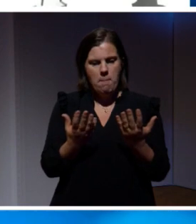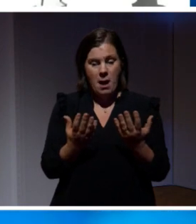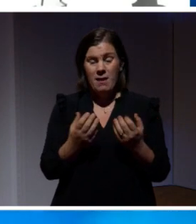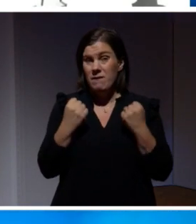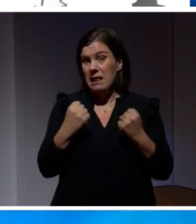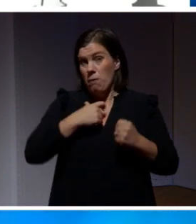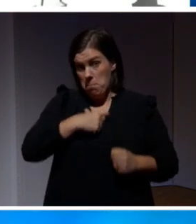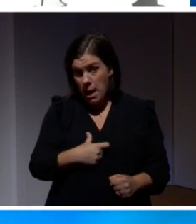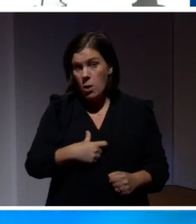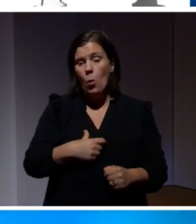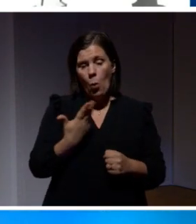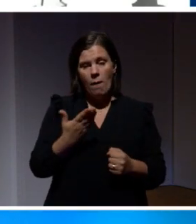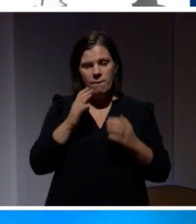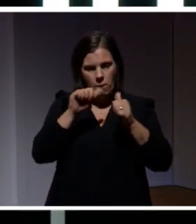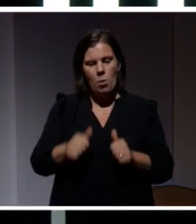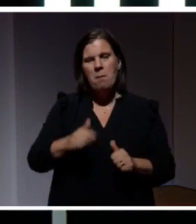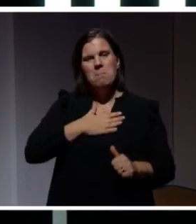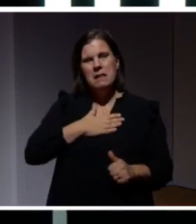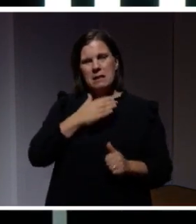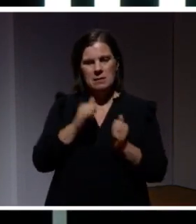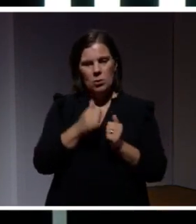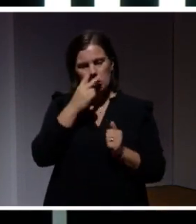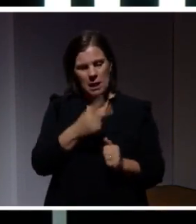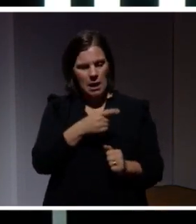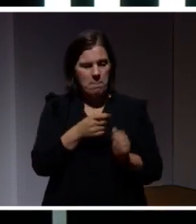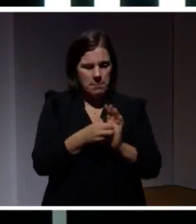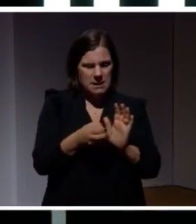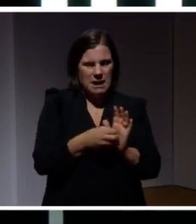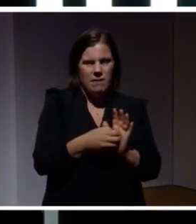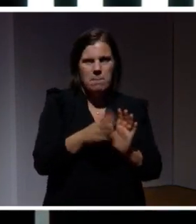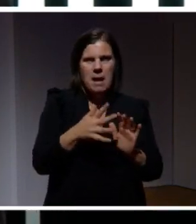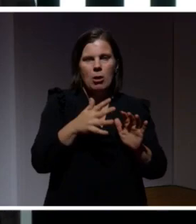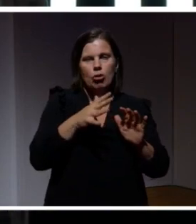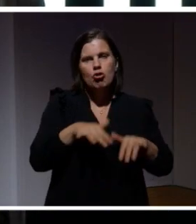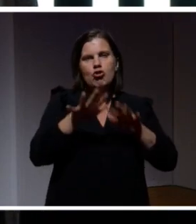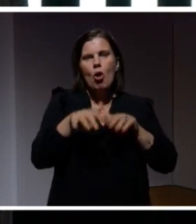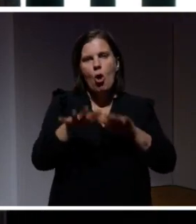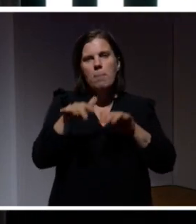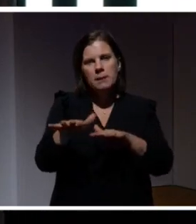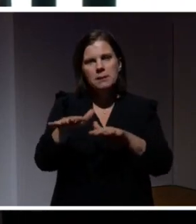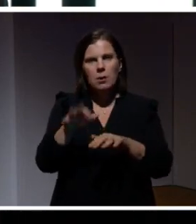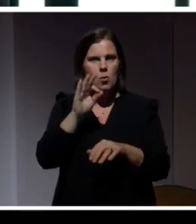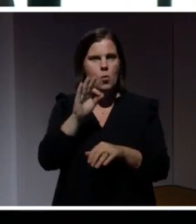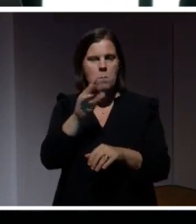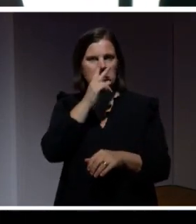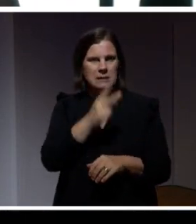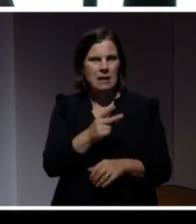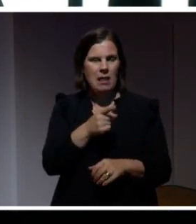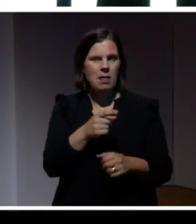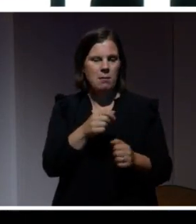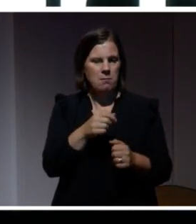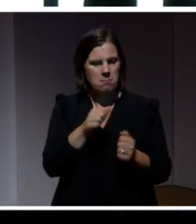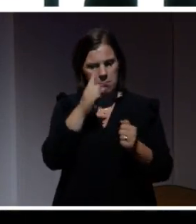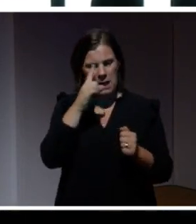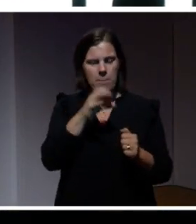viktig för mig, den har format mitt sätt att se på det. Och den beskriver en betydligt mer dynamisk förhållningssätt till hur man betraktar det här begreppet,